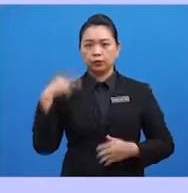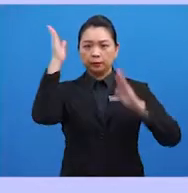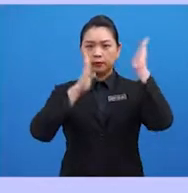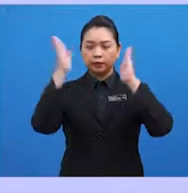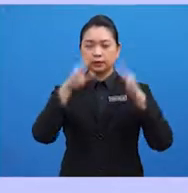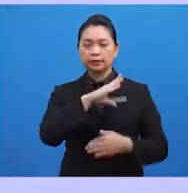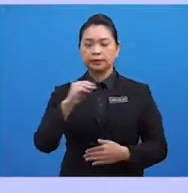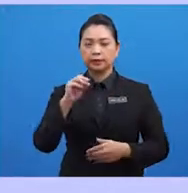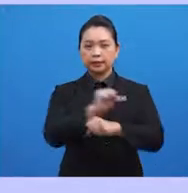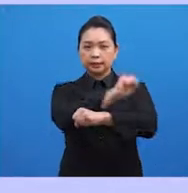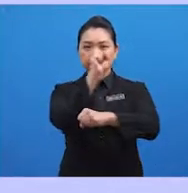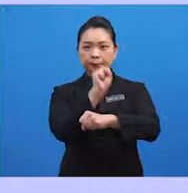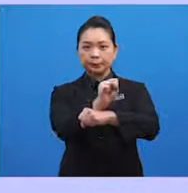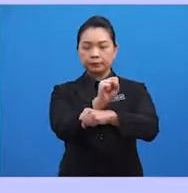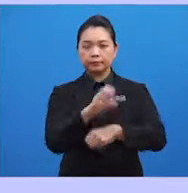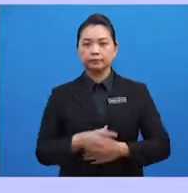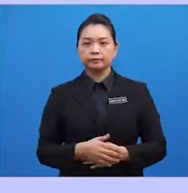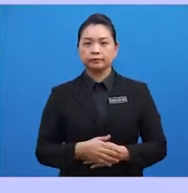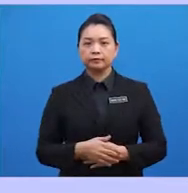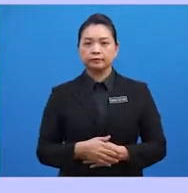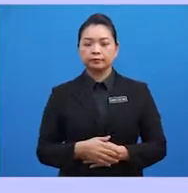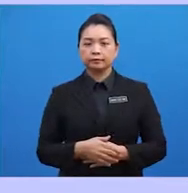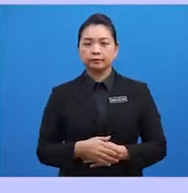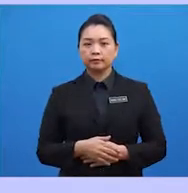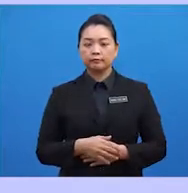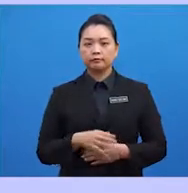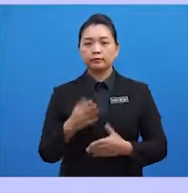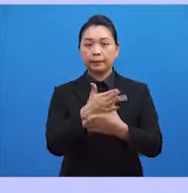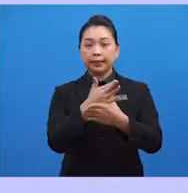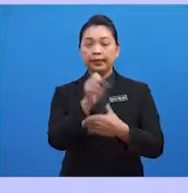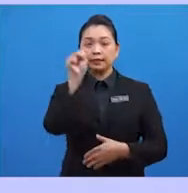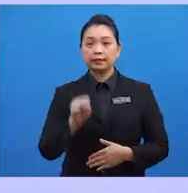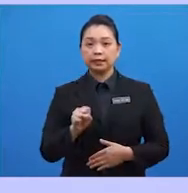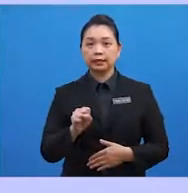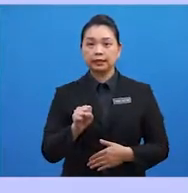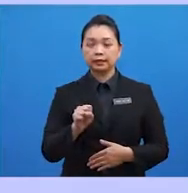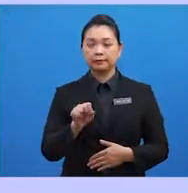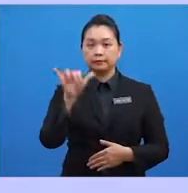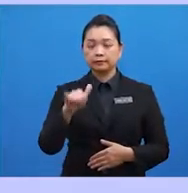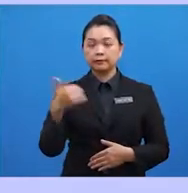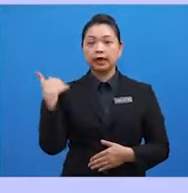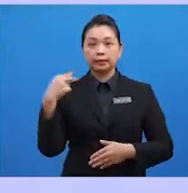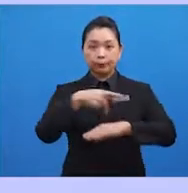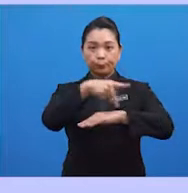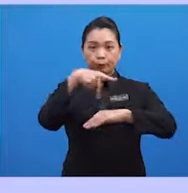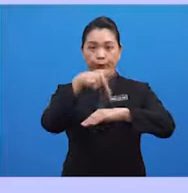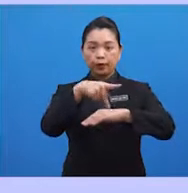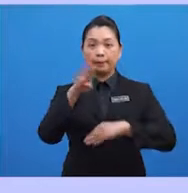Malaysia dan Singapura di bahagian selatan yang melibatkan Pulau Batam,